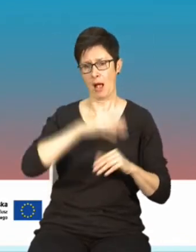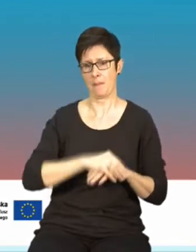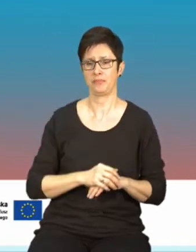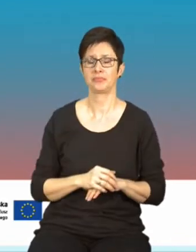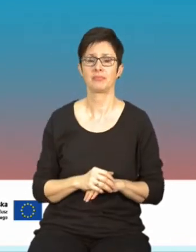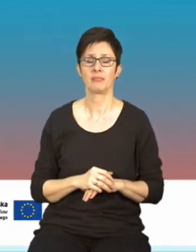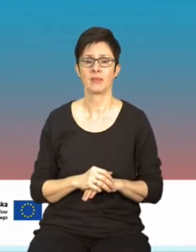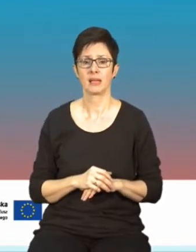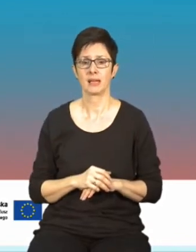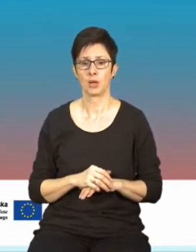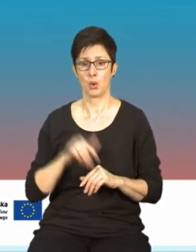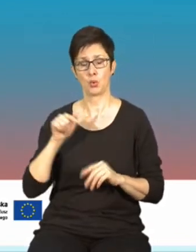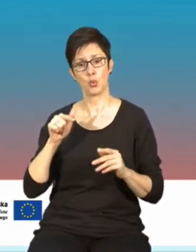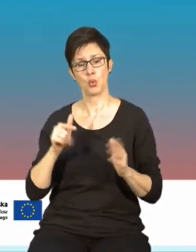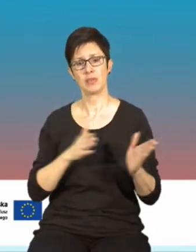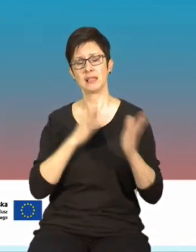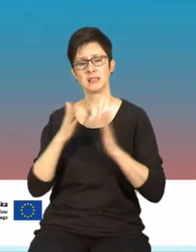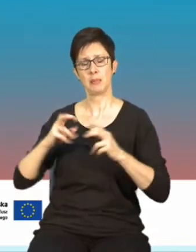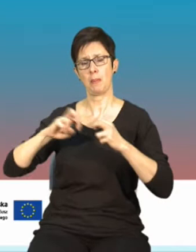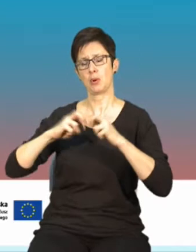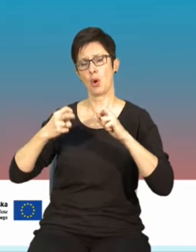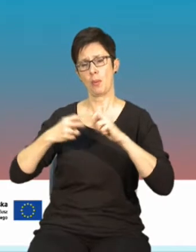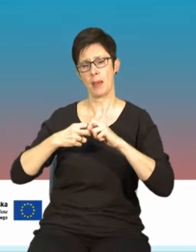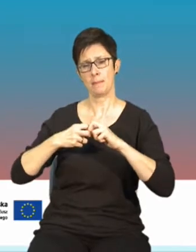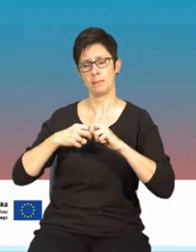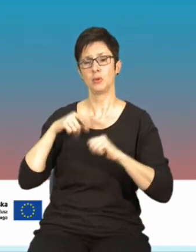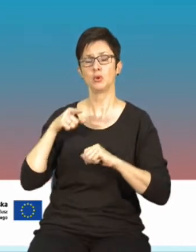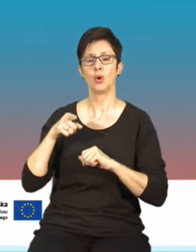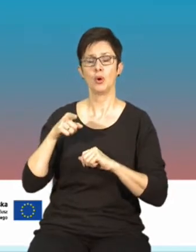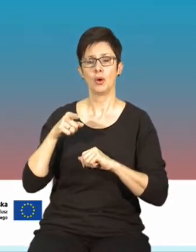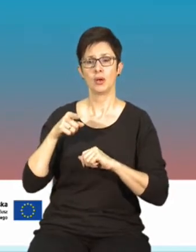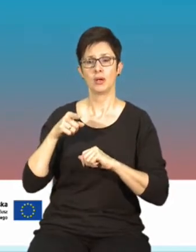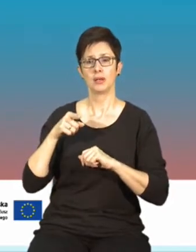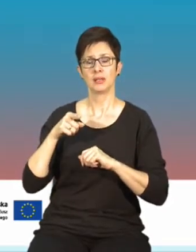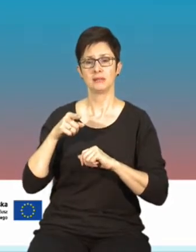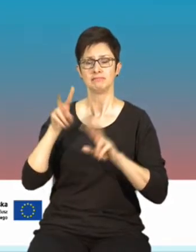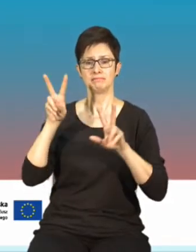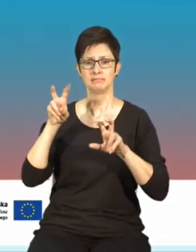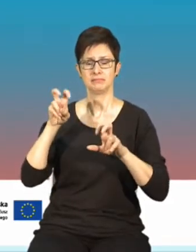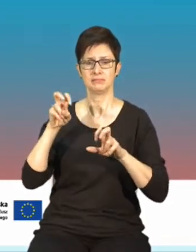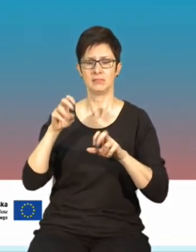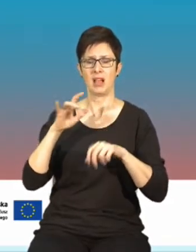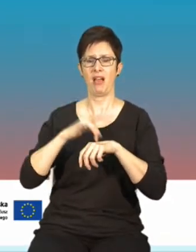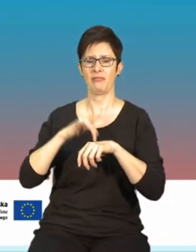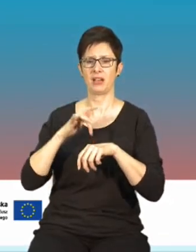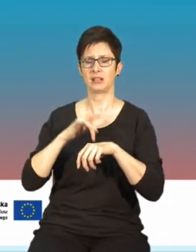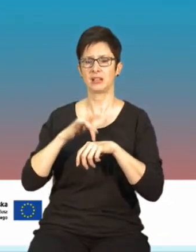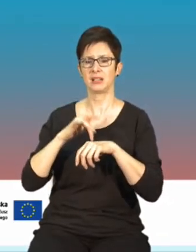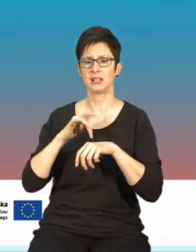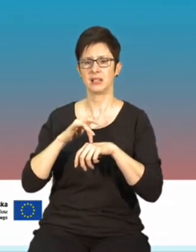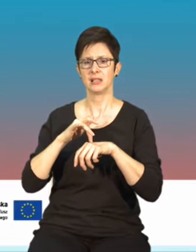Niestety tutaj kolejnym problemem, z jakim się mierzymy jest tak zwany efekt Denninga, Kriegera,